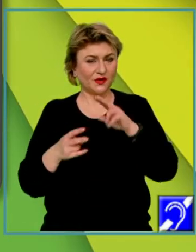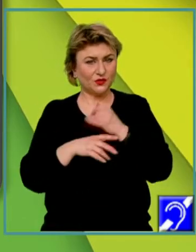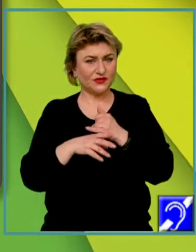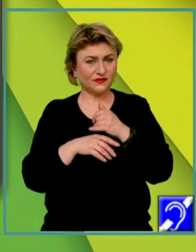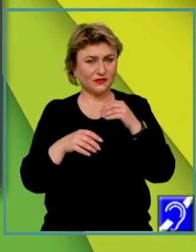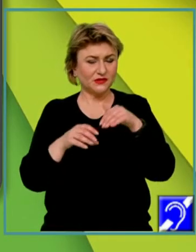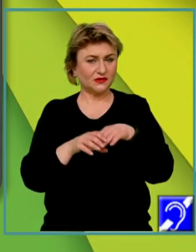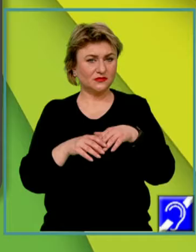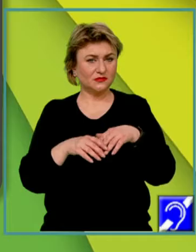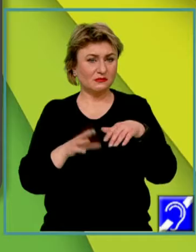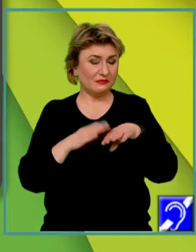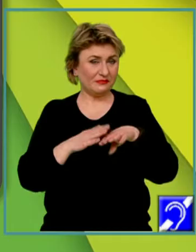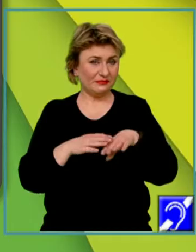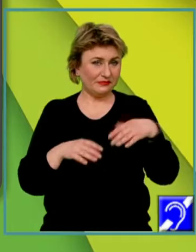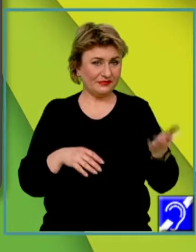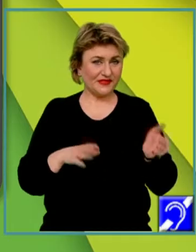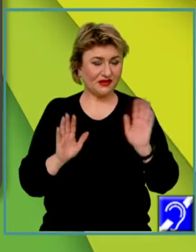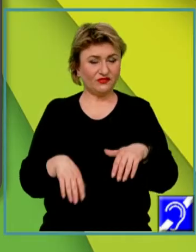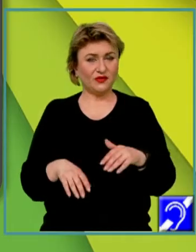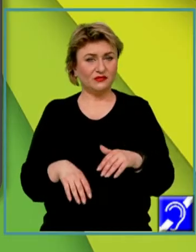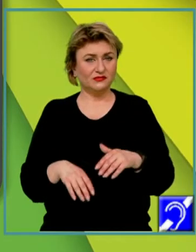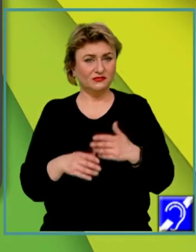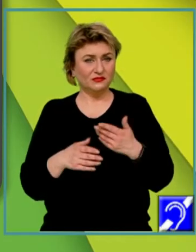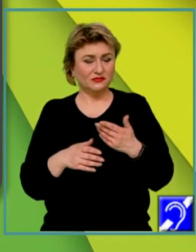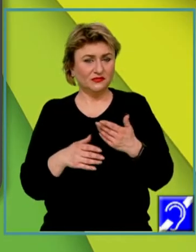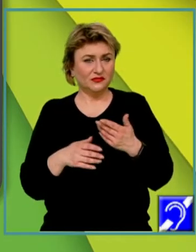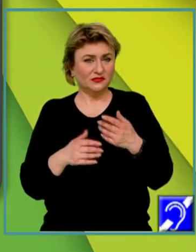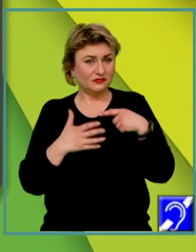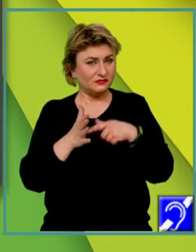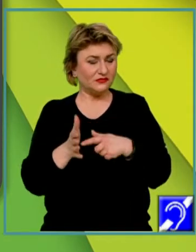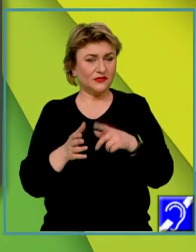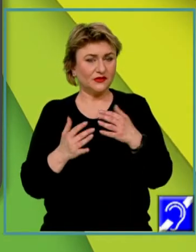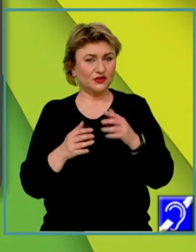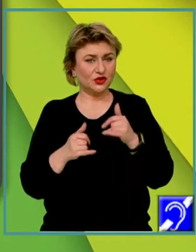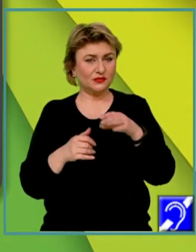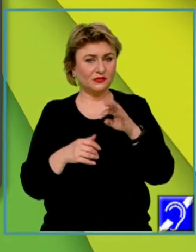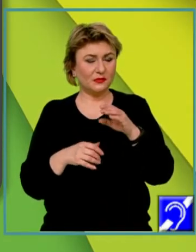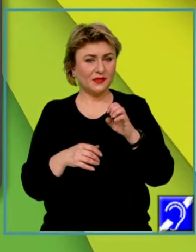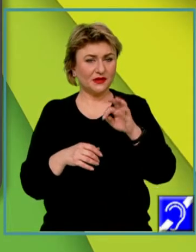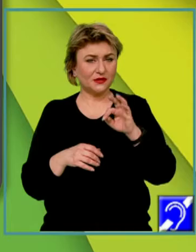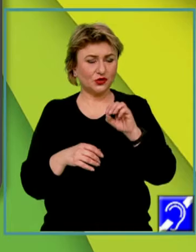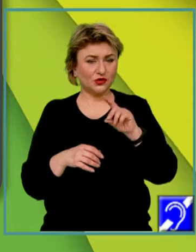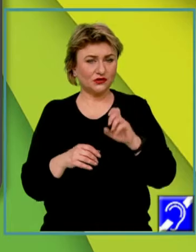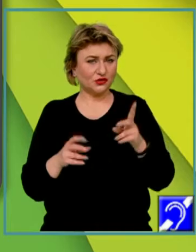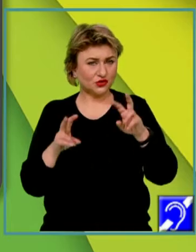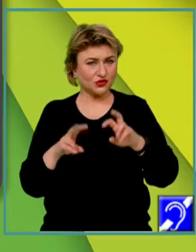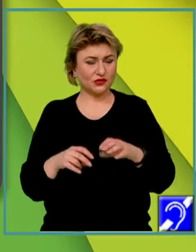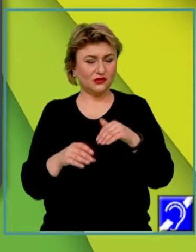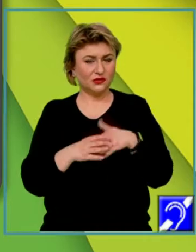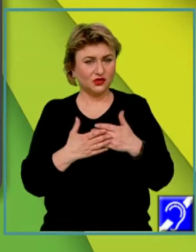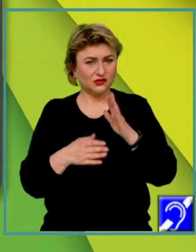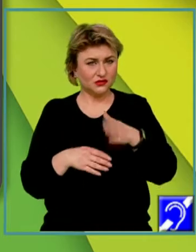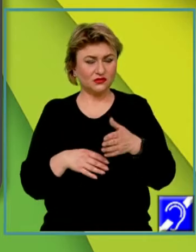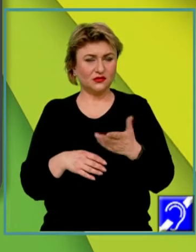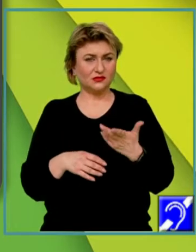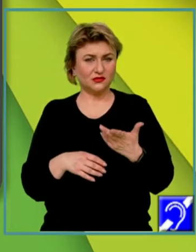în partea stângă avem atât tehnici prezentate cât și metode de cercetare. În această direcție mi